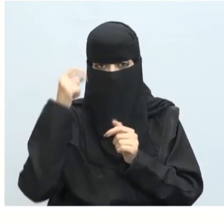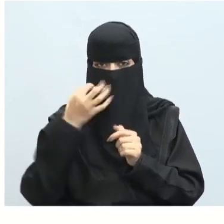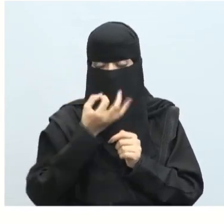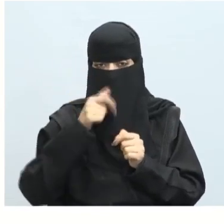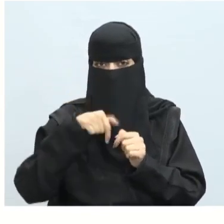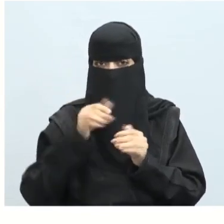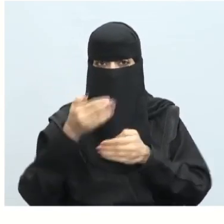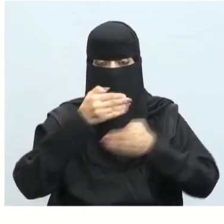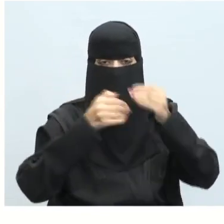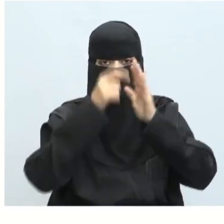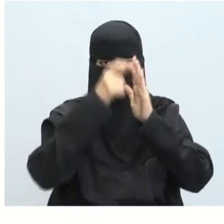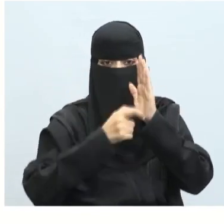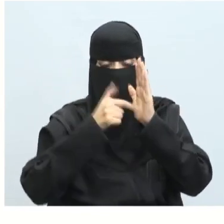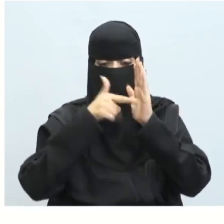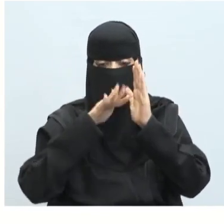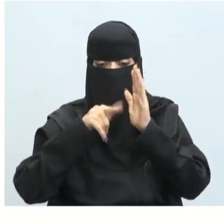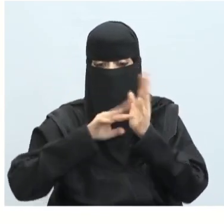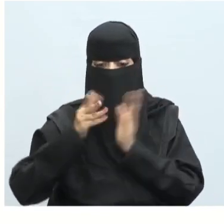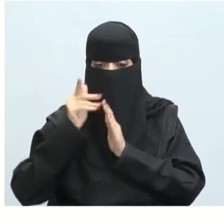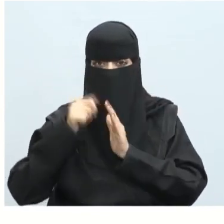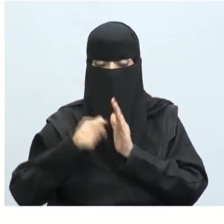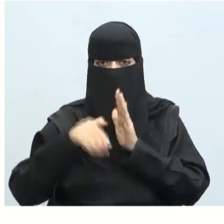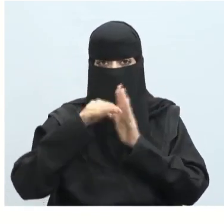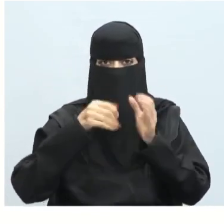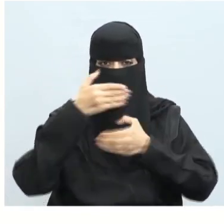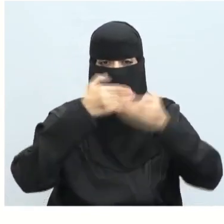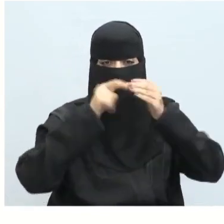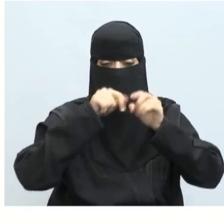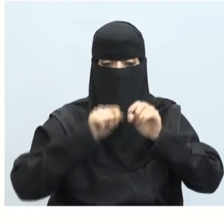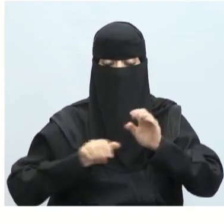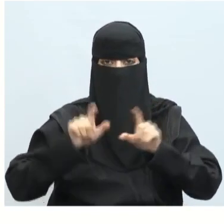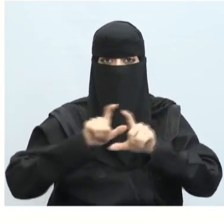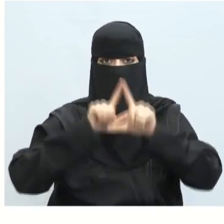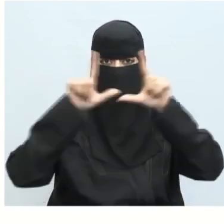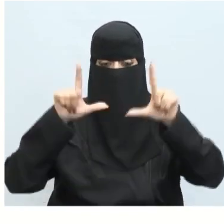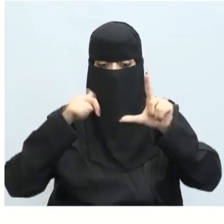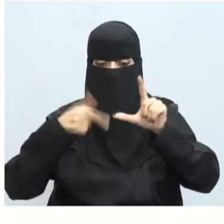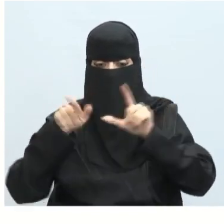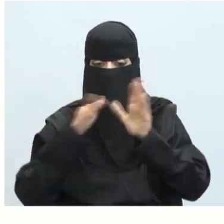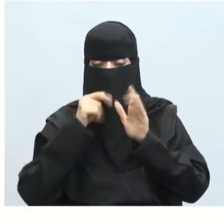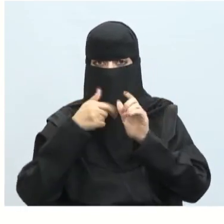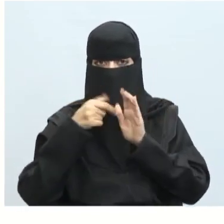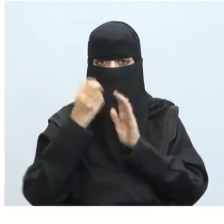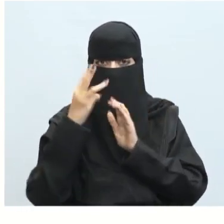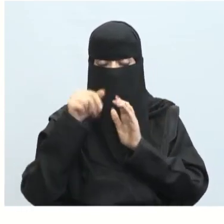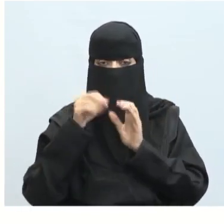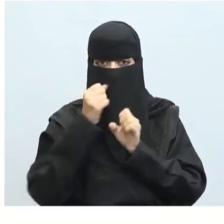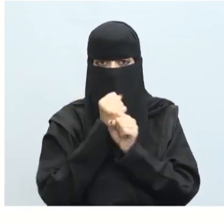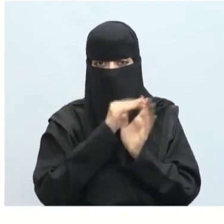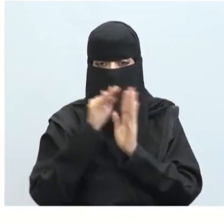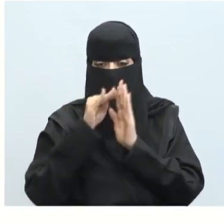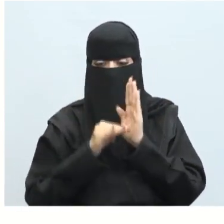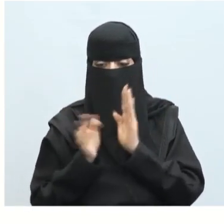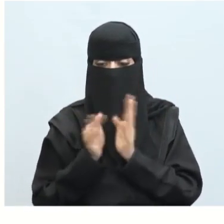تحدثنا عن إنشاء قائمة Creating a List وإنشاء الشاشة الثالثة للتطبيق Creating the third screen of the app